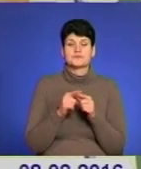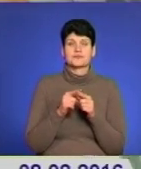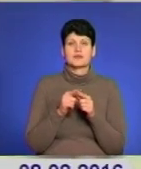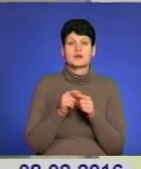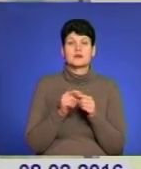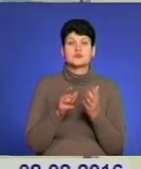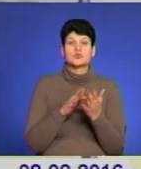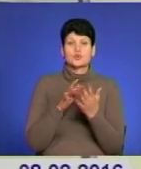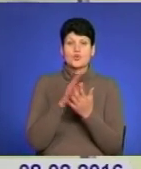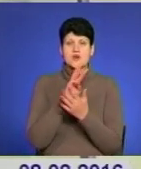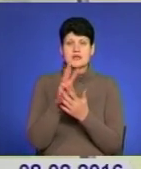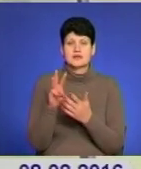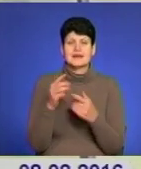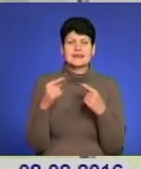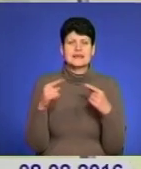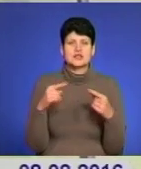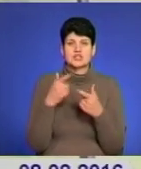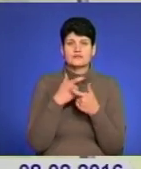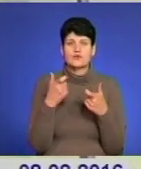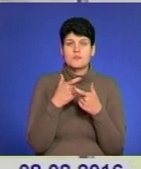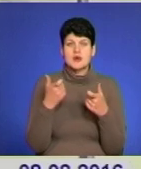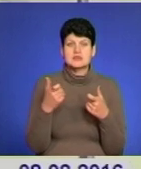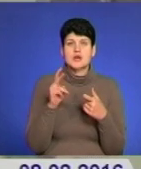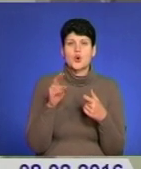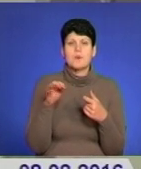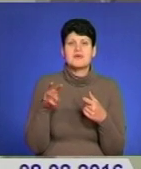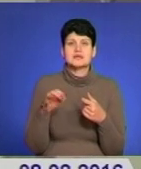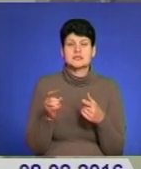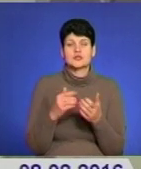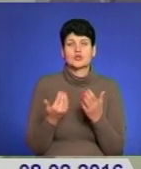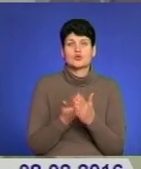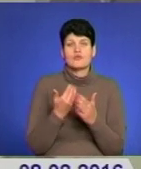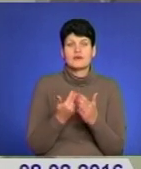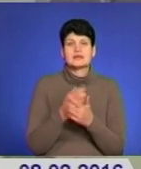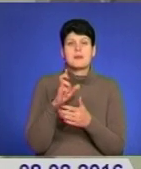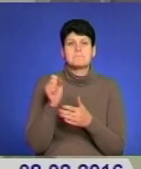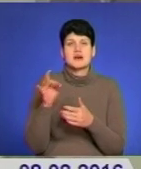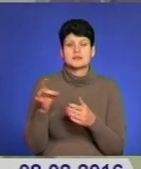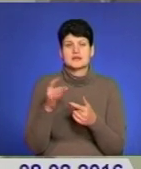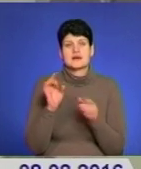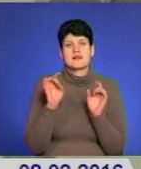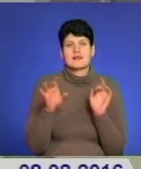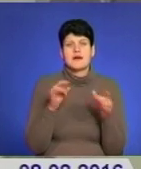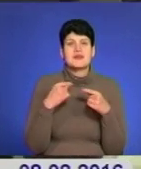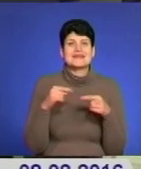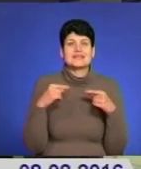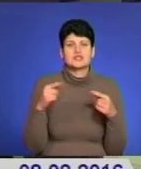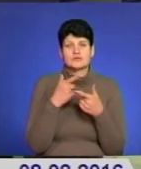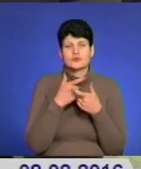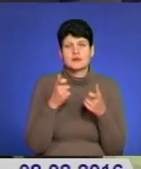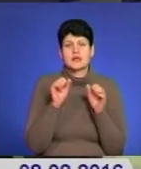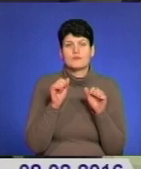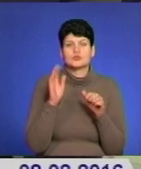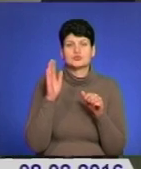і також інша інформація, тобто комерційні новини, розміщення банерної реклами та інша інформація, яка може бути